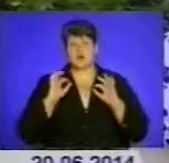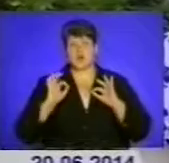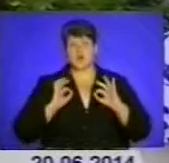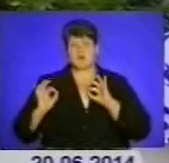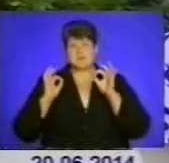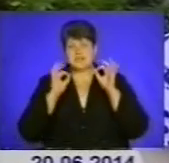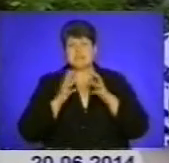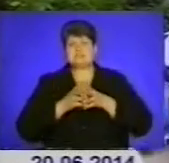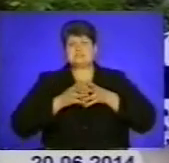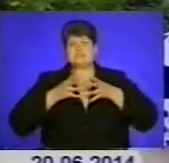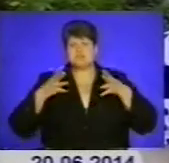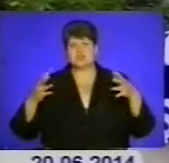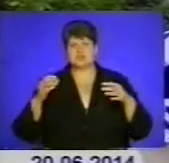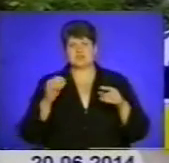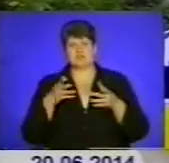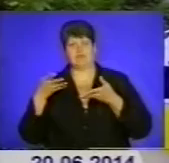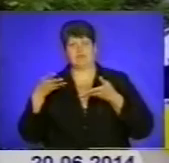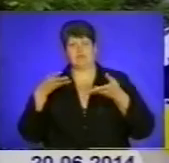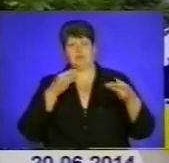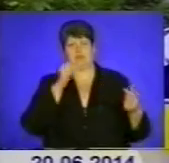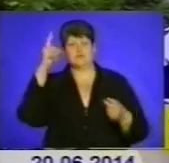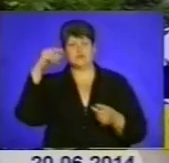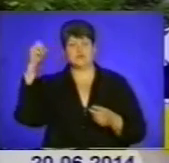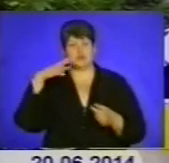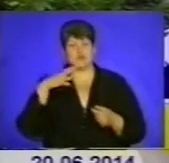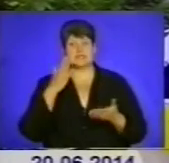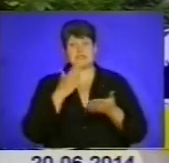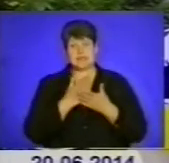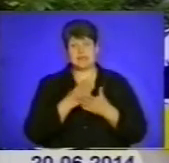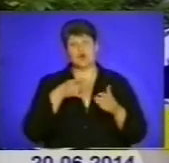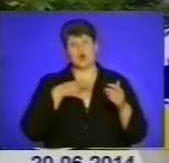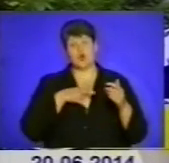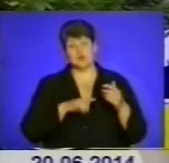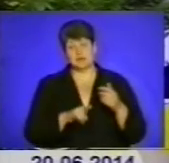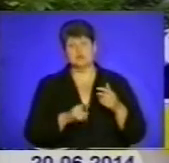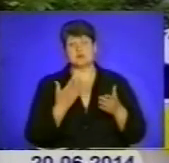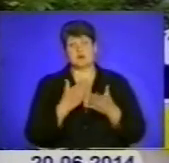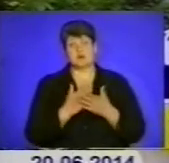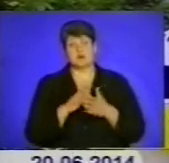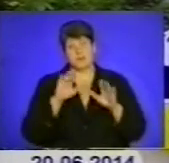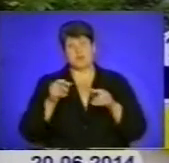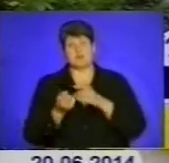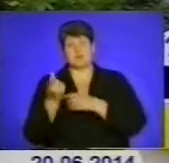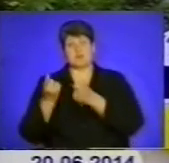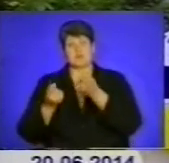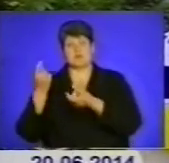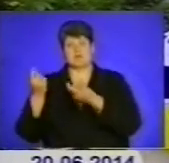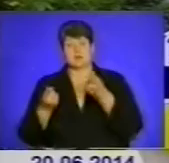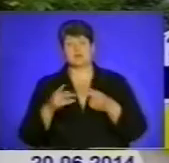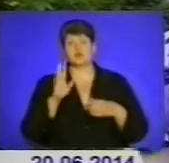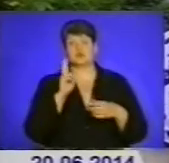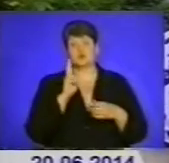збільшується під впливом сонячної енергії. Є родимки вроджені, є родимки набуті, то власне ті набуті якраз